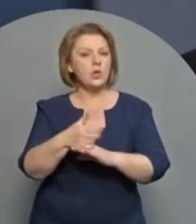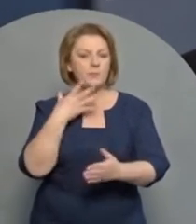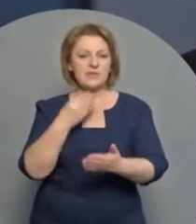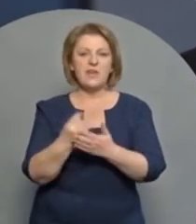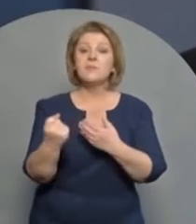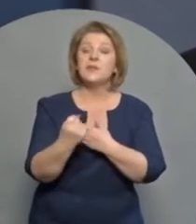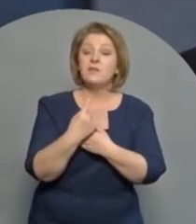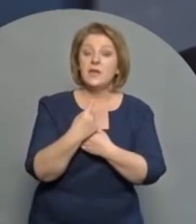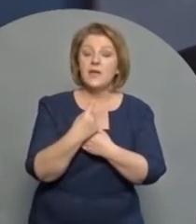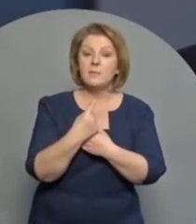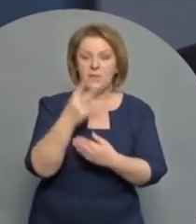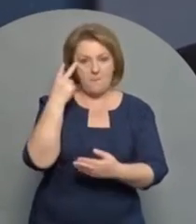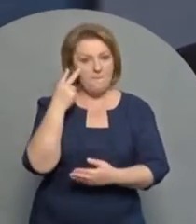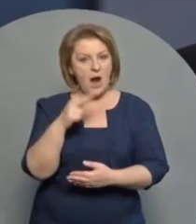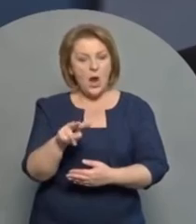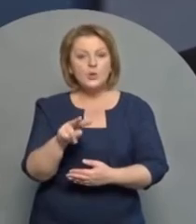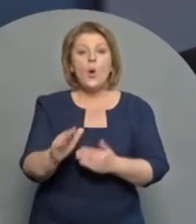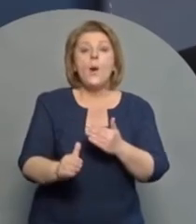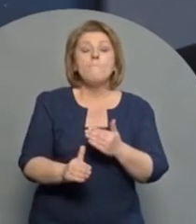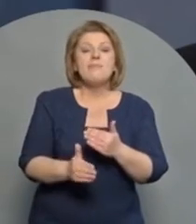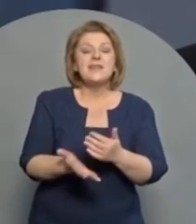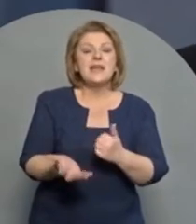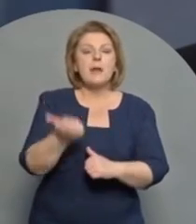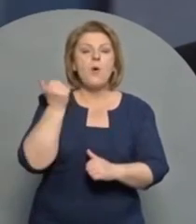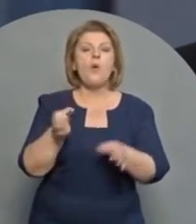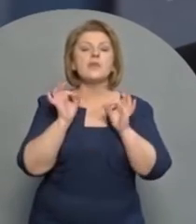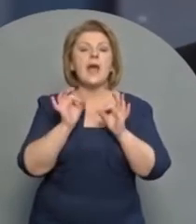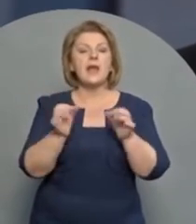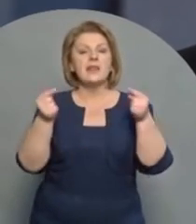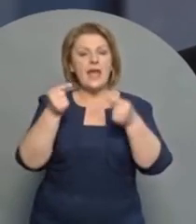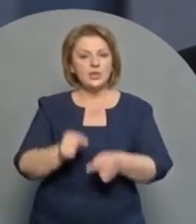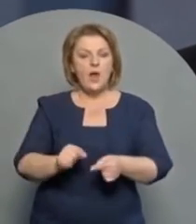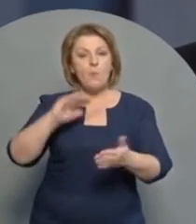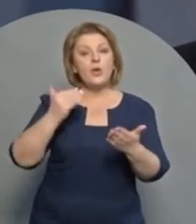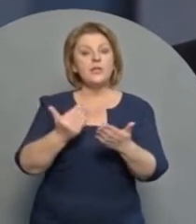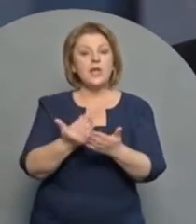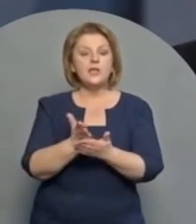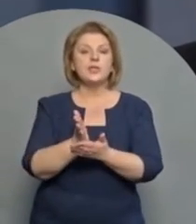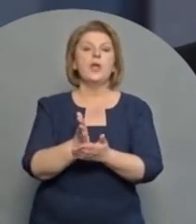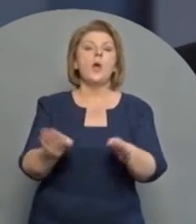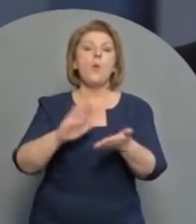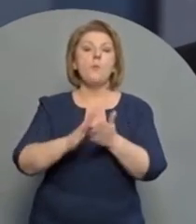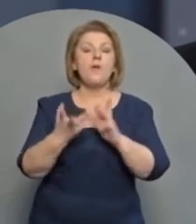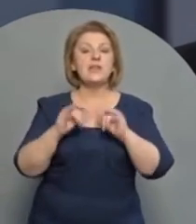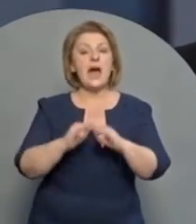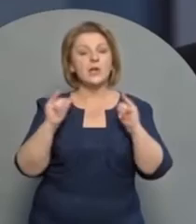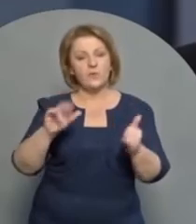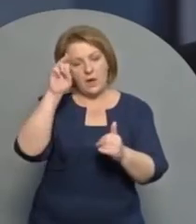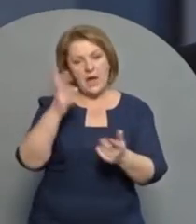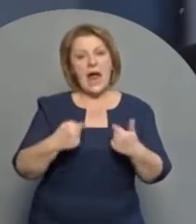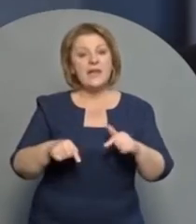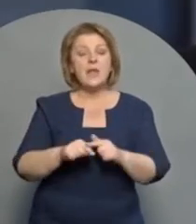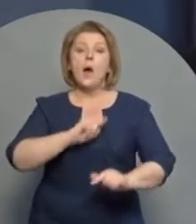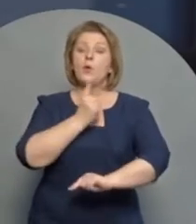Головним своїм завданням бачу підтримку належних політичних умов для розвитку країни. І, звичайно ж,